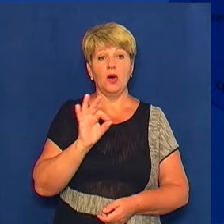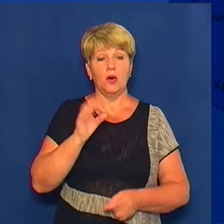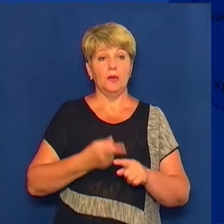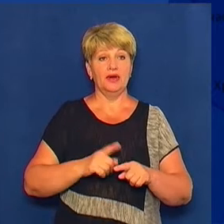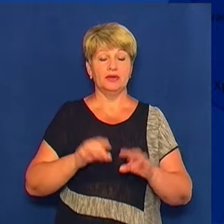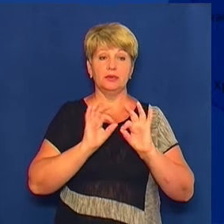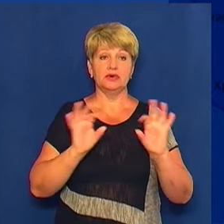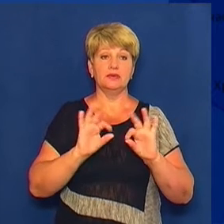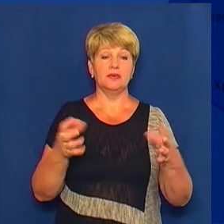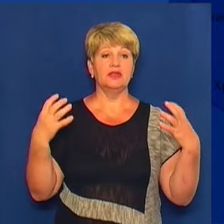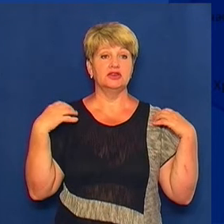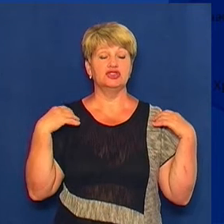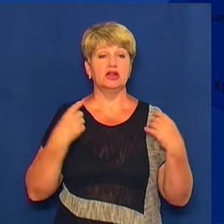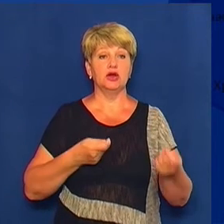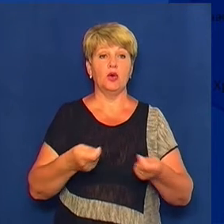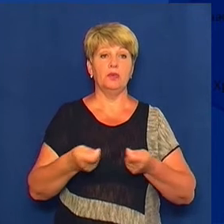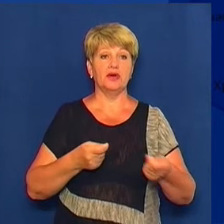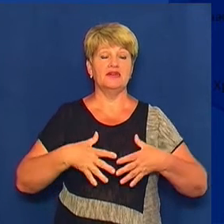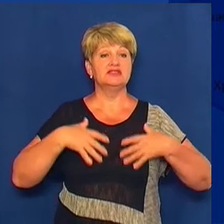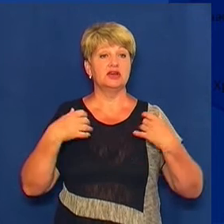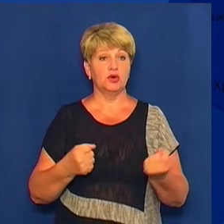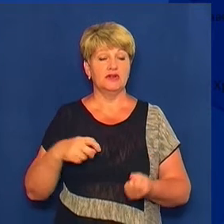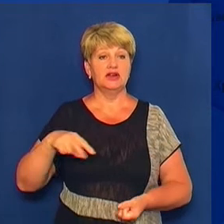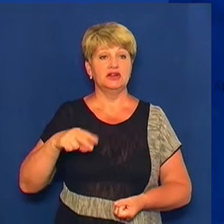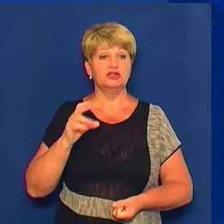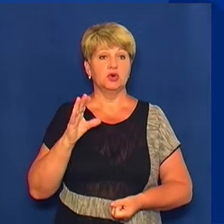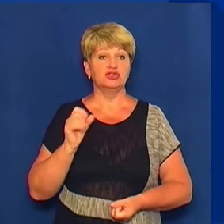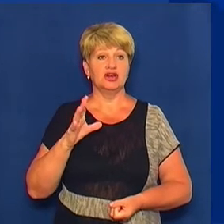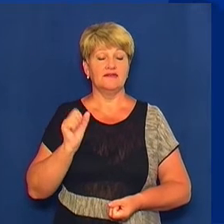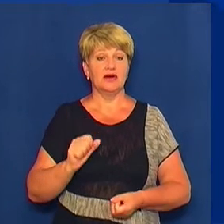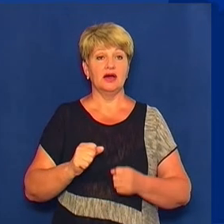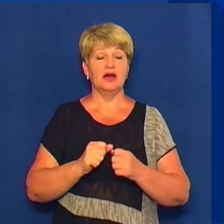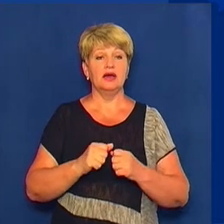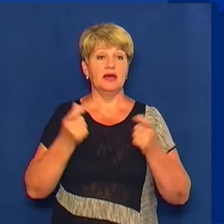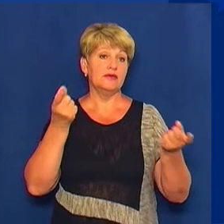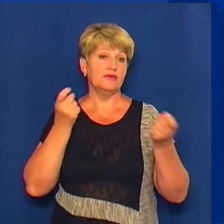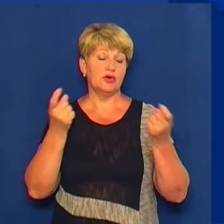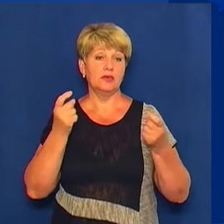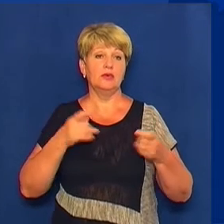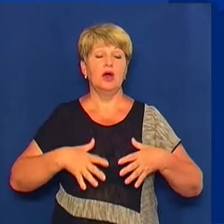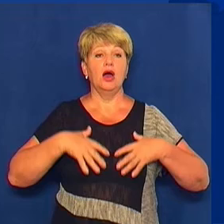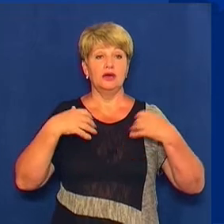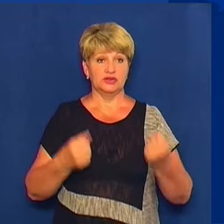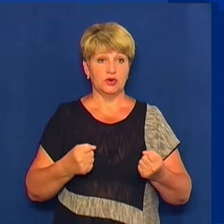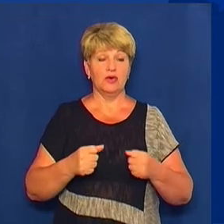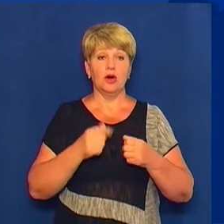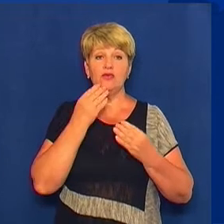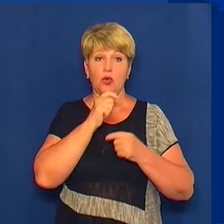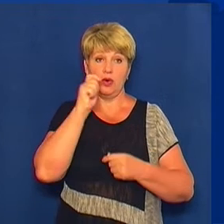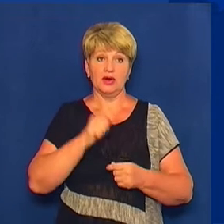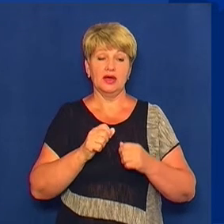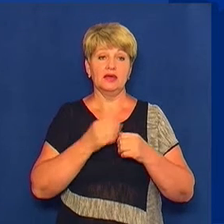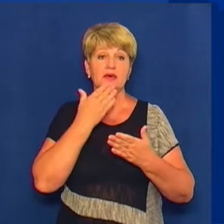начальниця обласного управління охорони здоров'я Лариса Кошова. За інформацією Міністерства охорони здоров'я, в Україні за останню добу